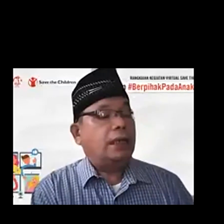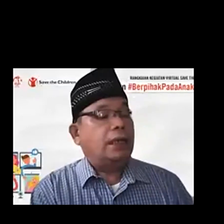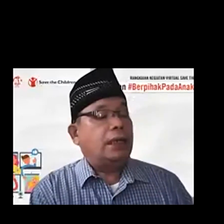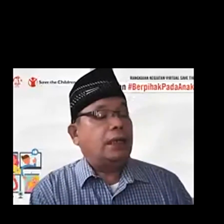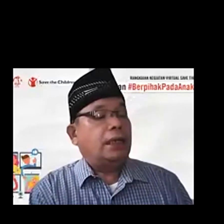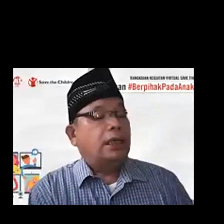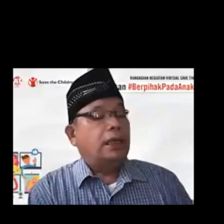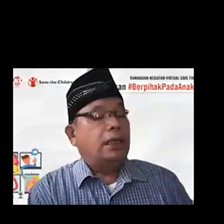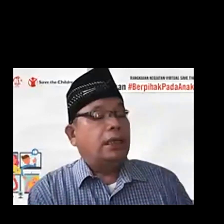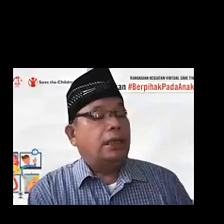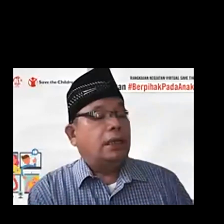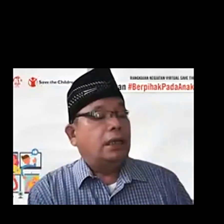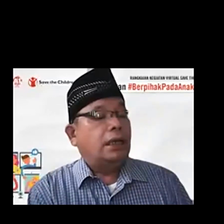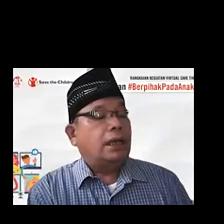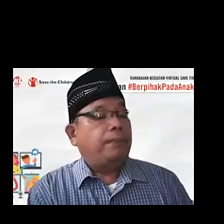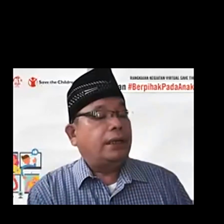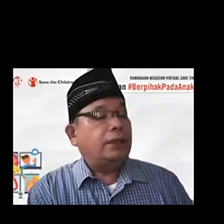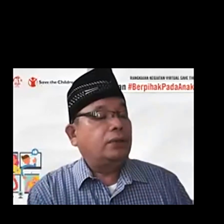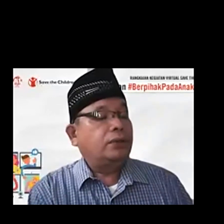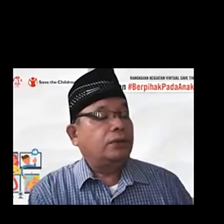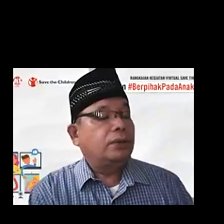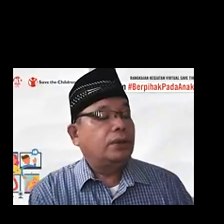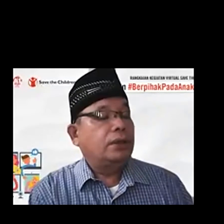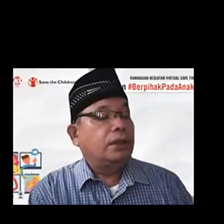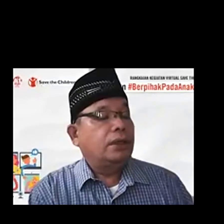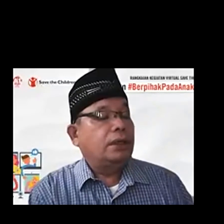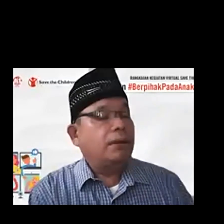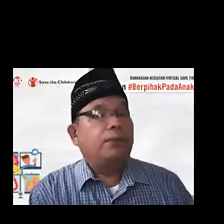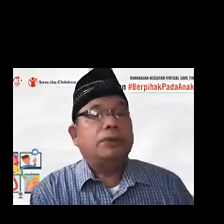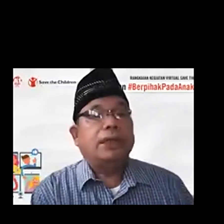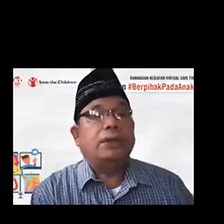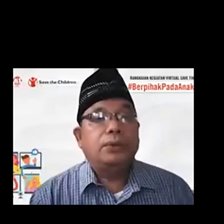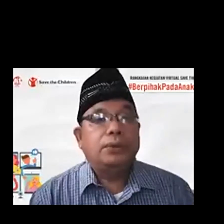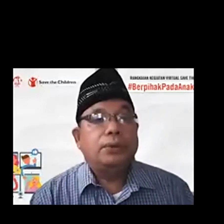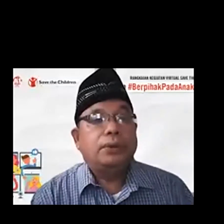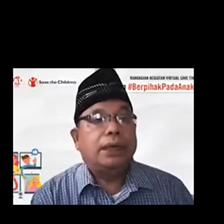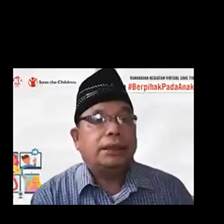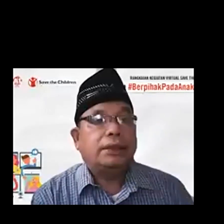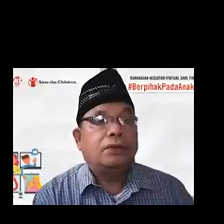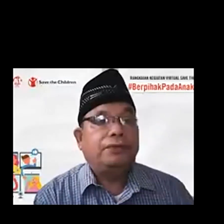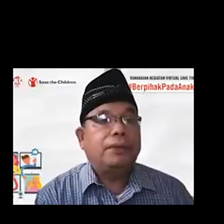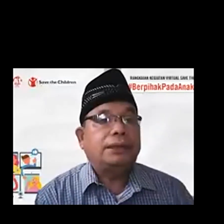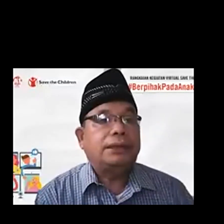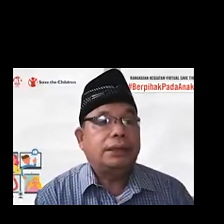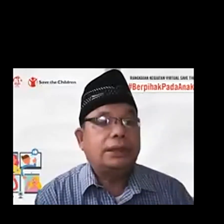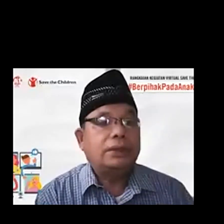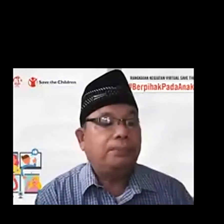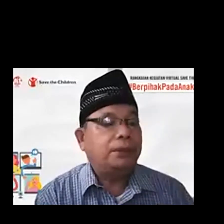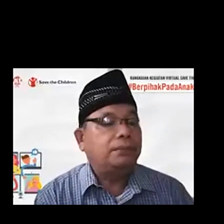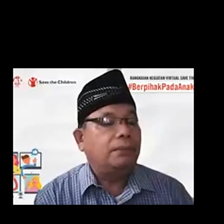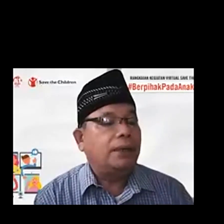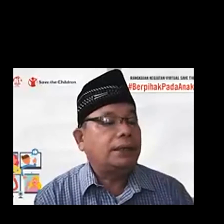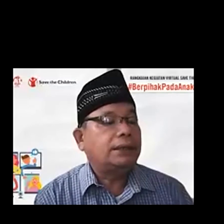851 yang terkonfirmasi